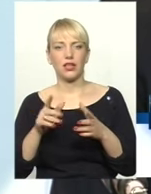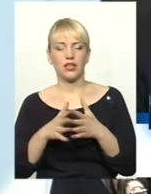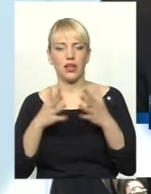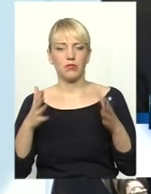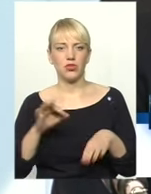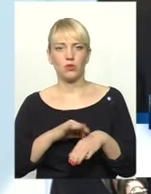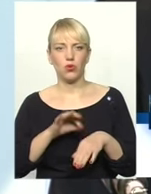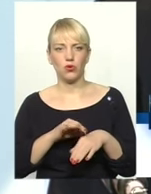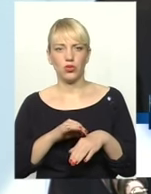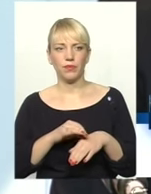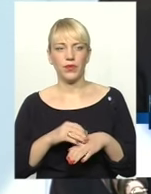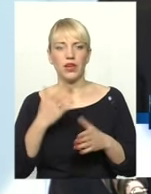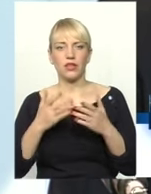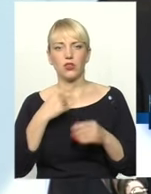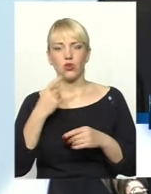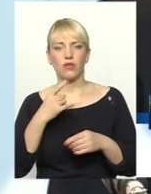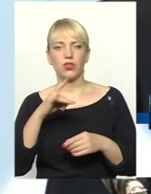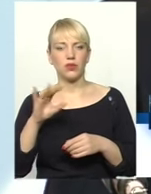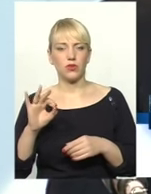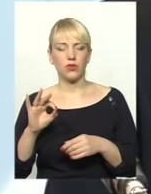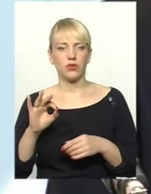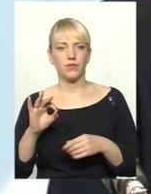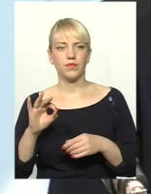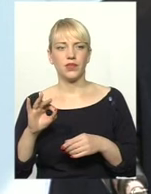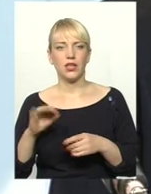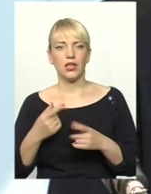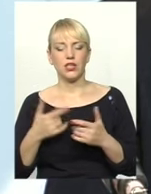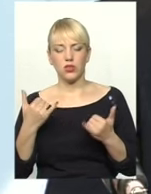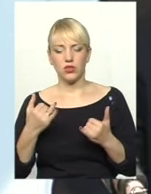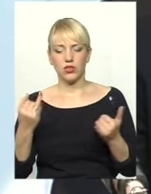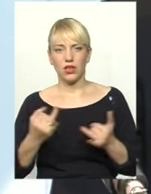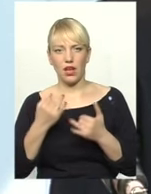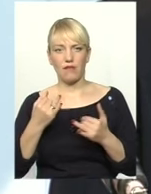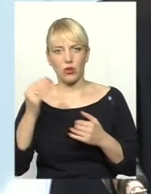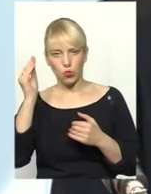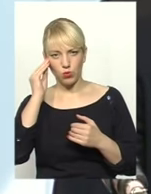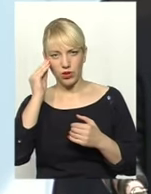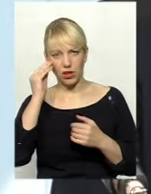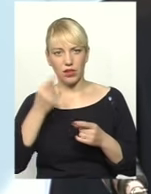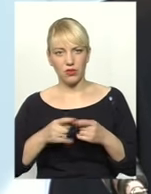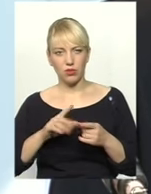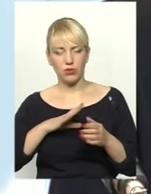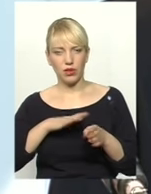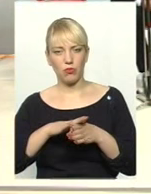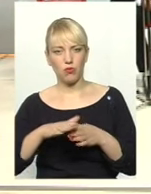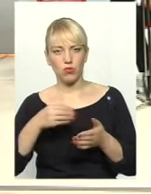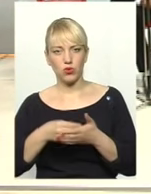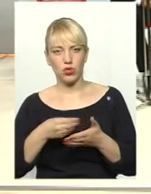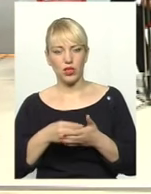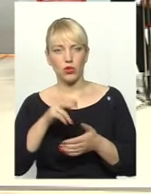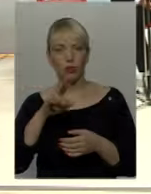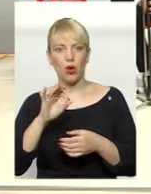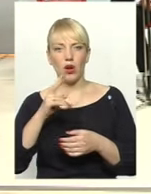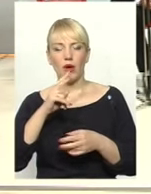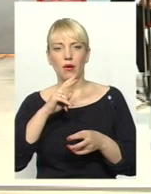болющі, якщо взяти по, сьогодні цікава думка, і також вона по наповненню бюджету, по